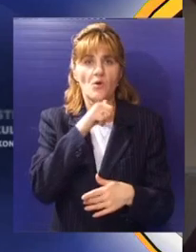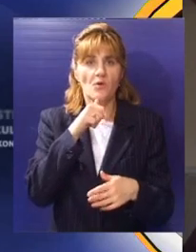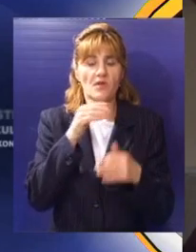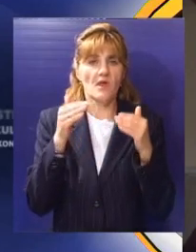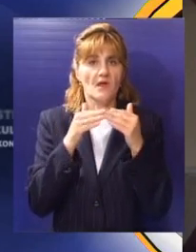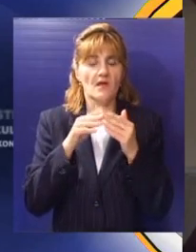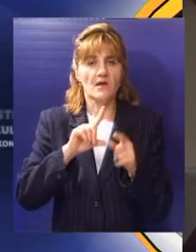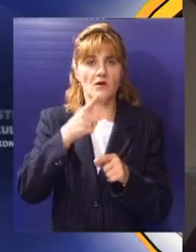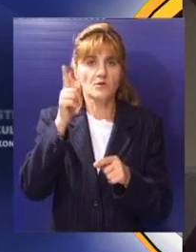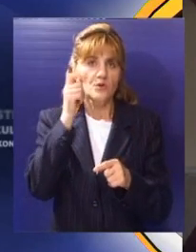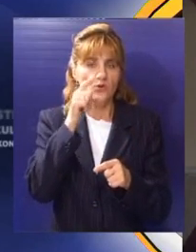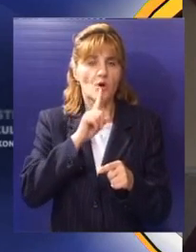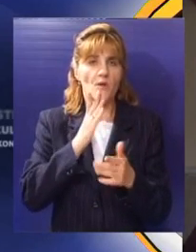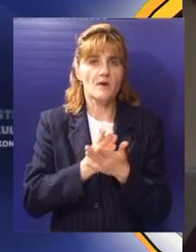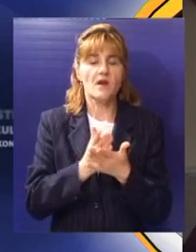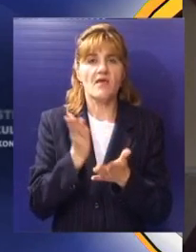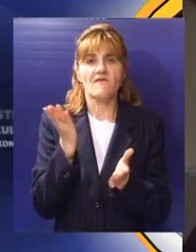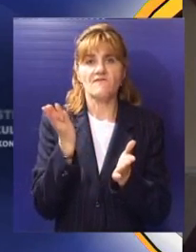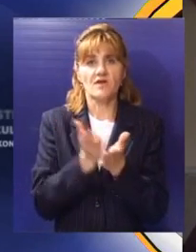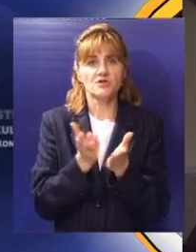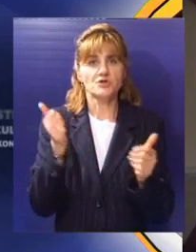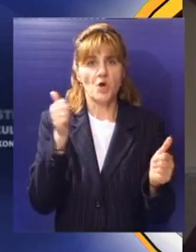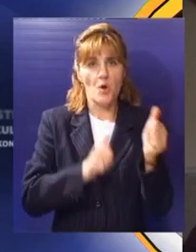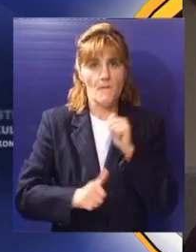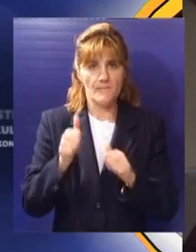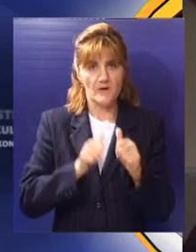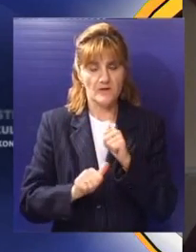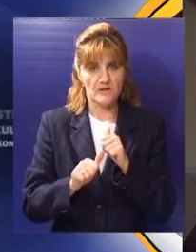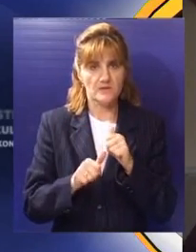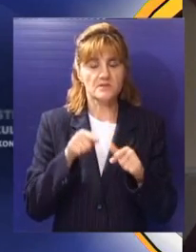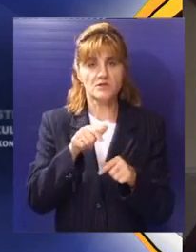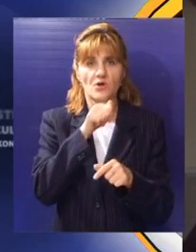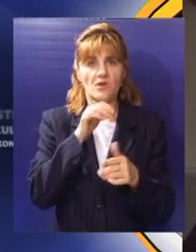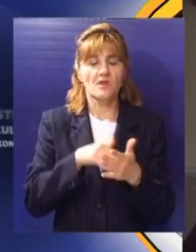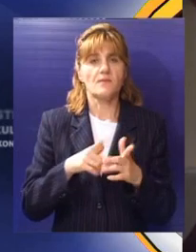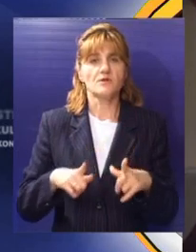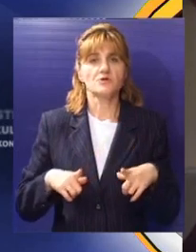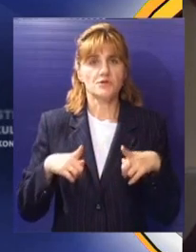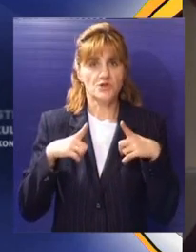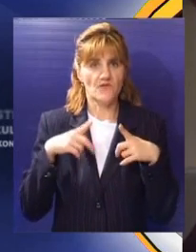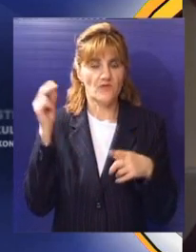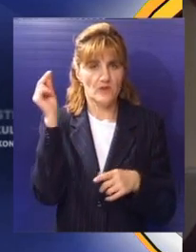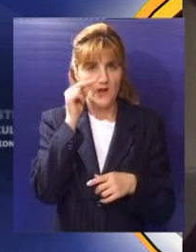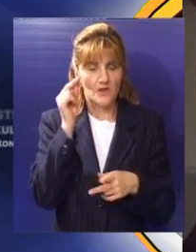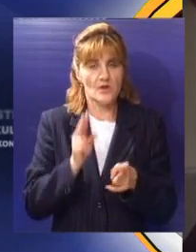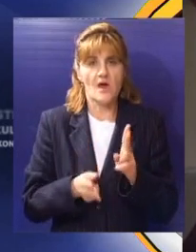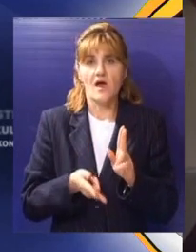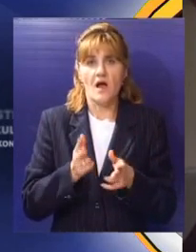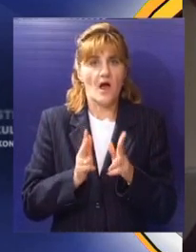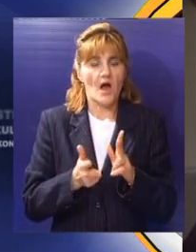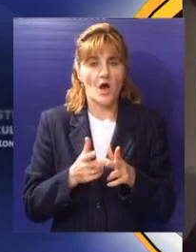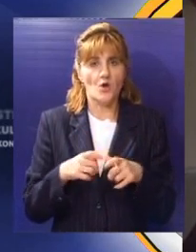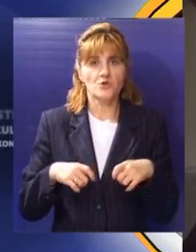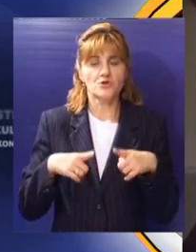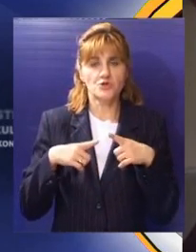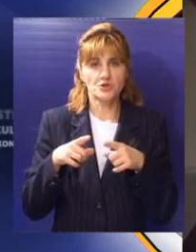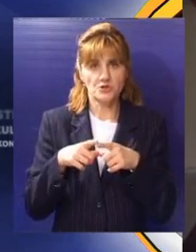ostali građani što su. To je jedno stanje kojem treba prilagoditi način življenja. Prema tome, kako